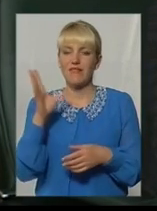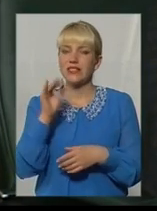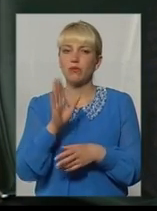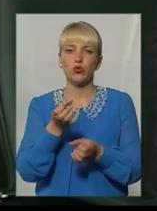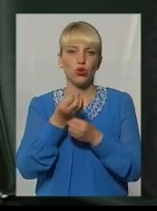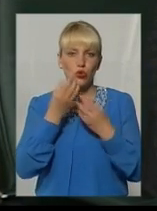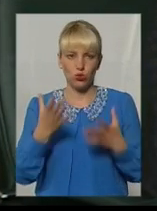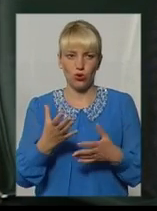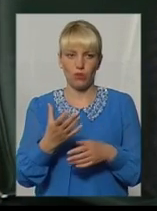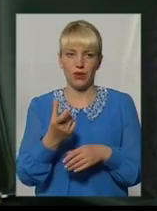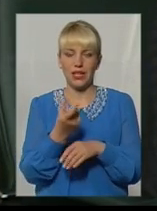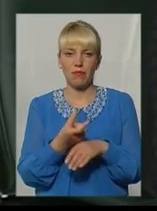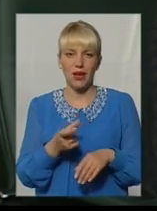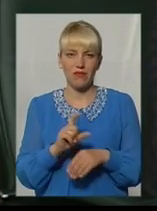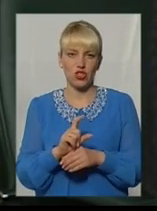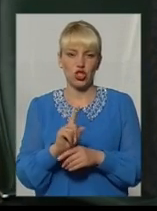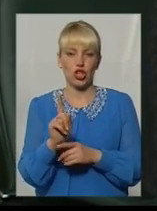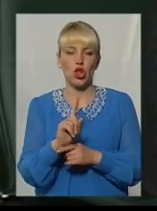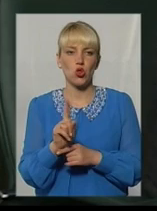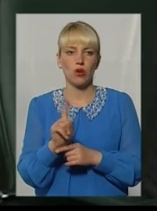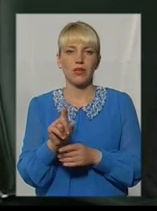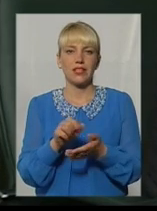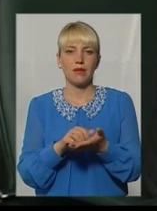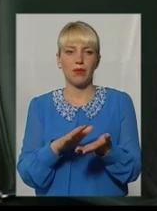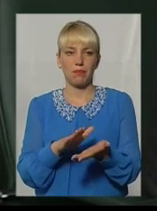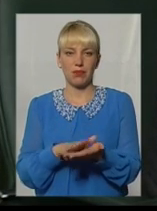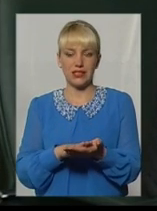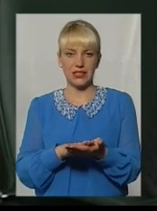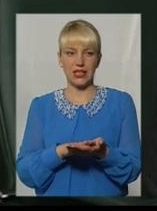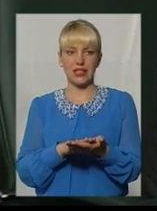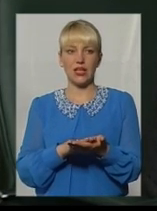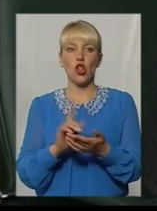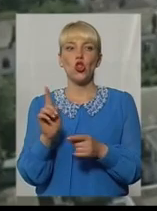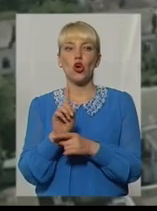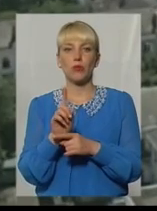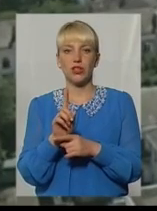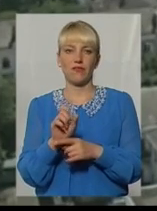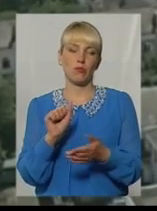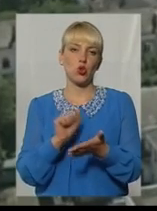перевищення тих норм, які прописані нормативними документами.